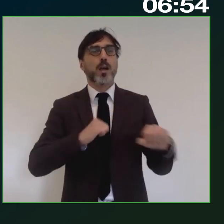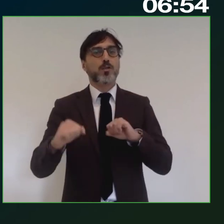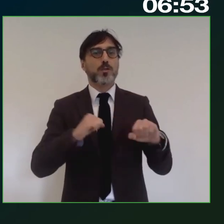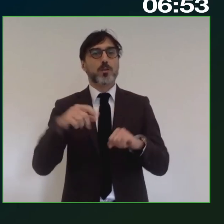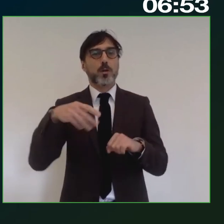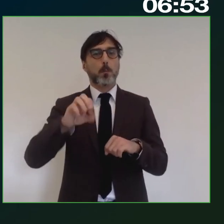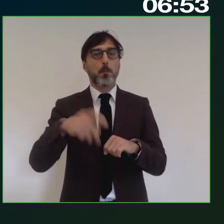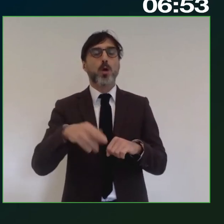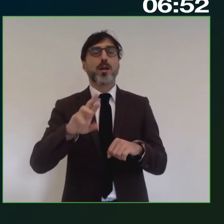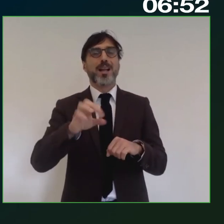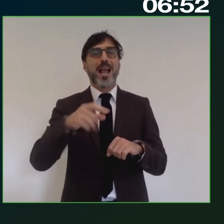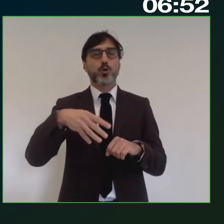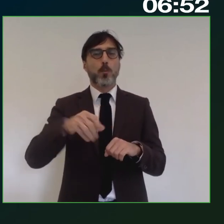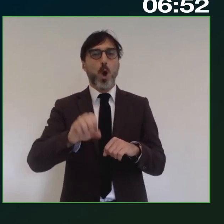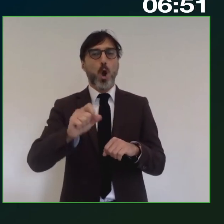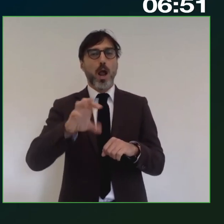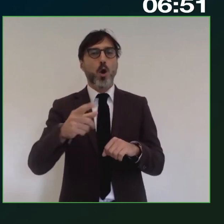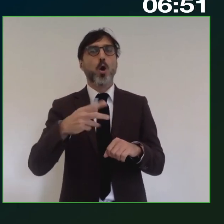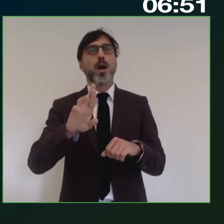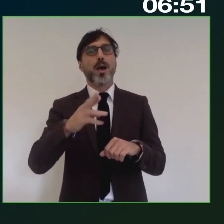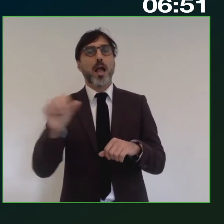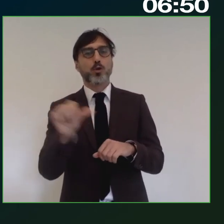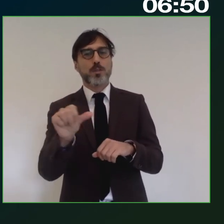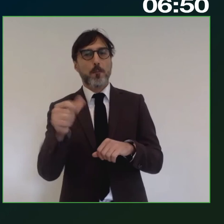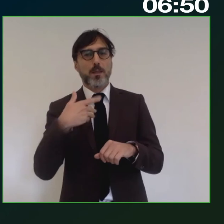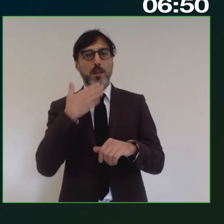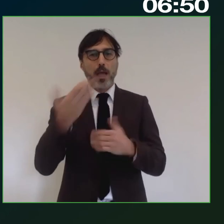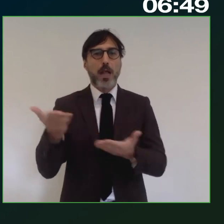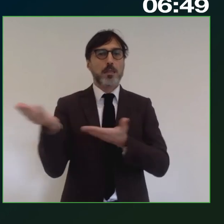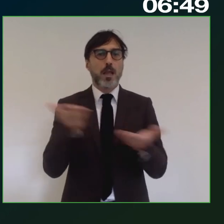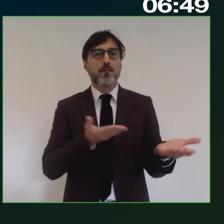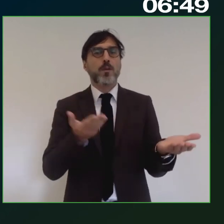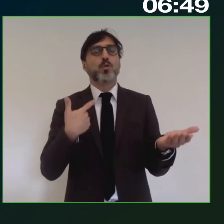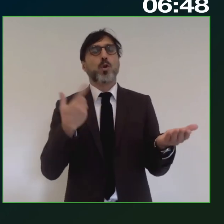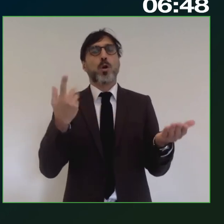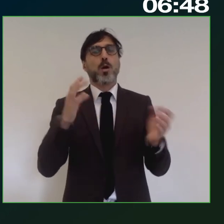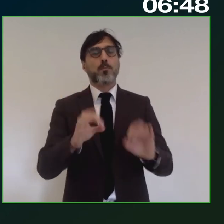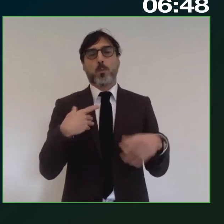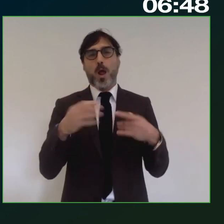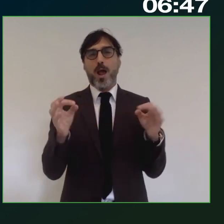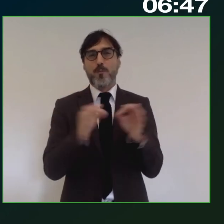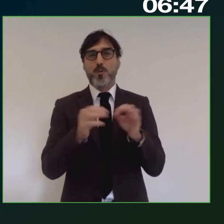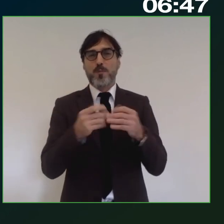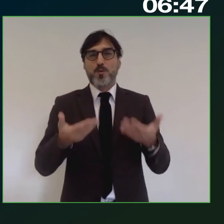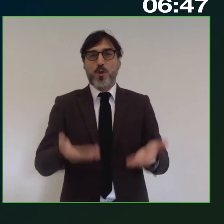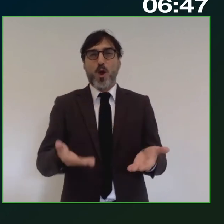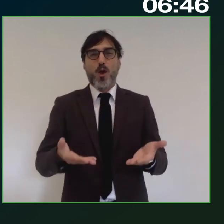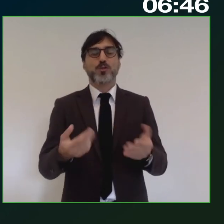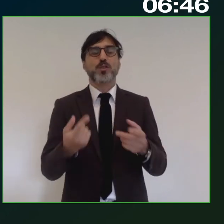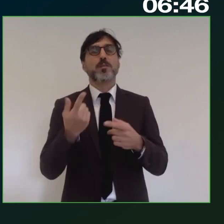Riccardo Monaco al direttore Sabatini non solo per l'invito di oggi diciamo a questo nostro appuntamento ma anche per averci